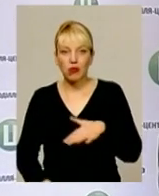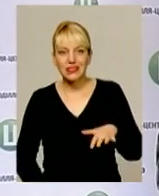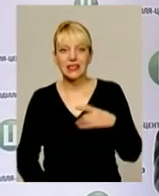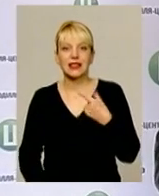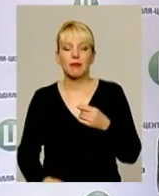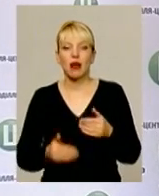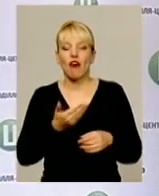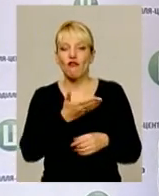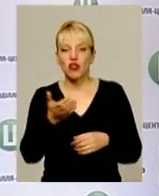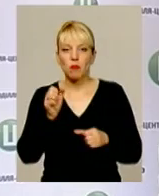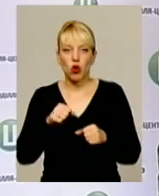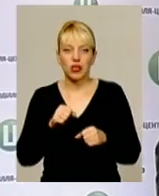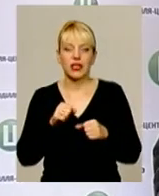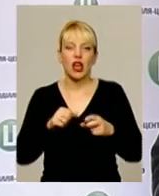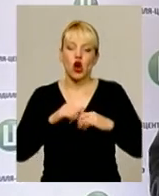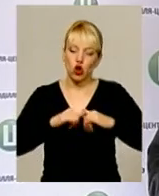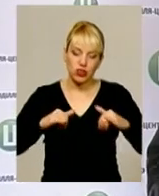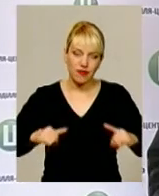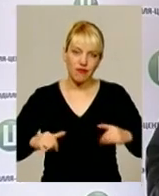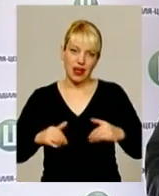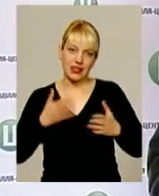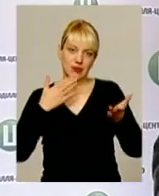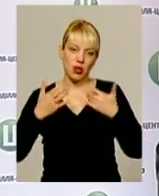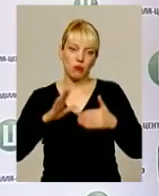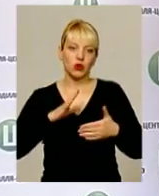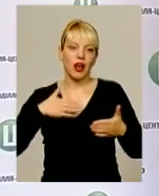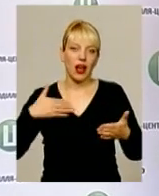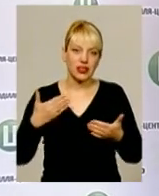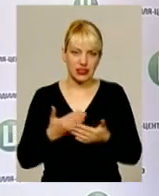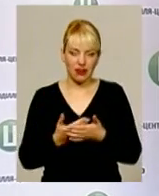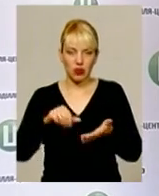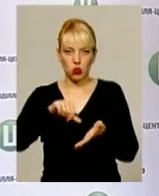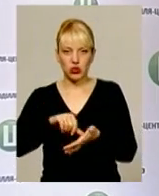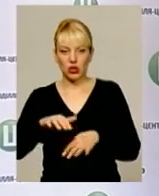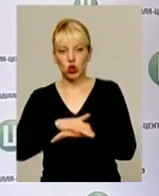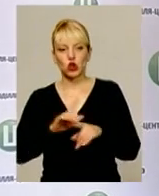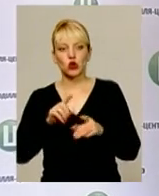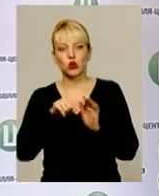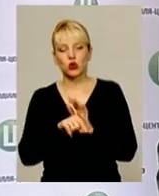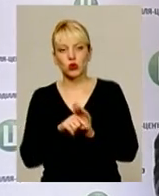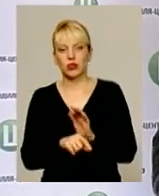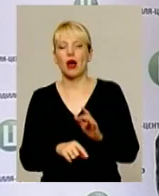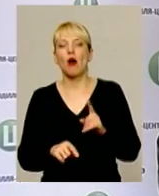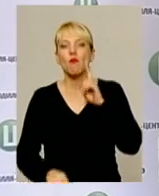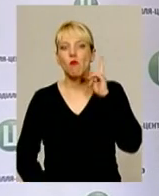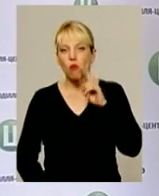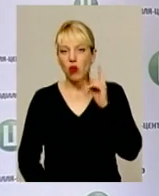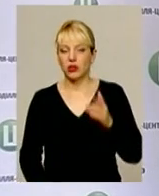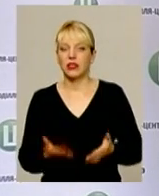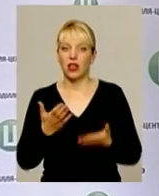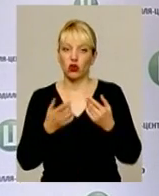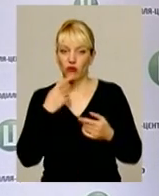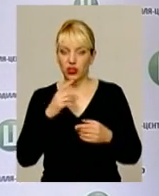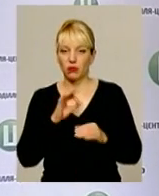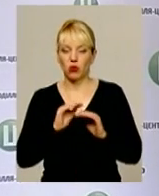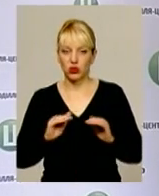розвиватися, спілкуватися, бути активними учасниками громади. Це що стосується саме молоді. Якщо брати діток, то це,